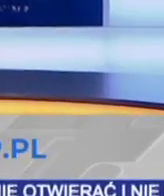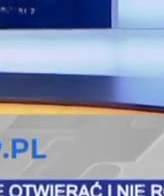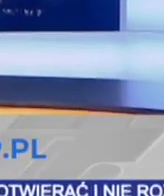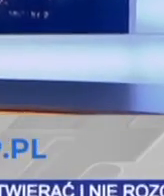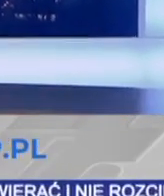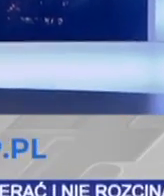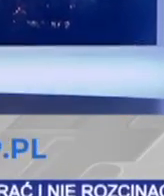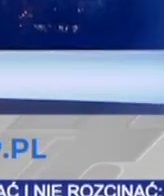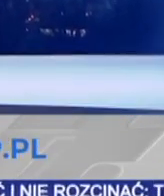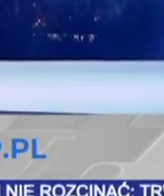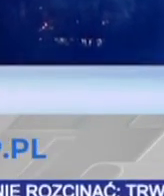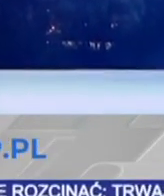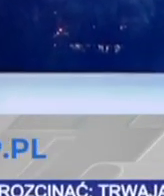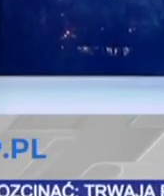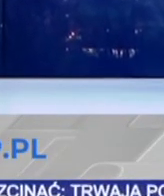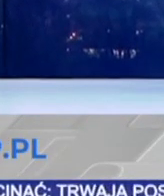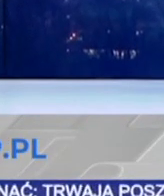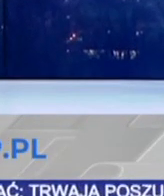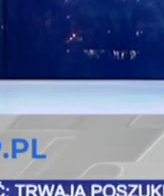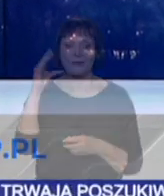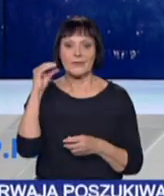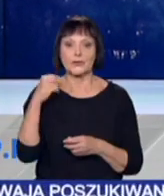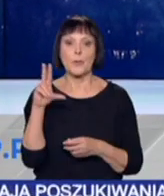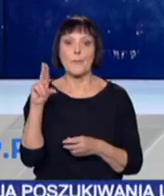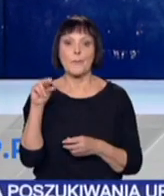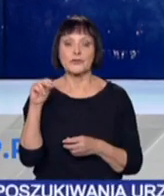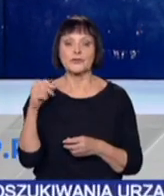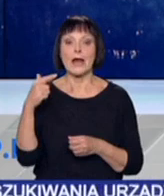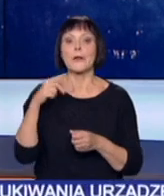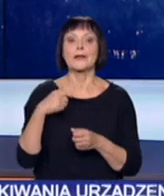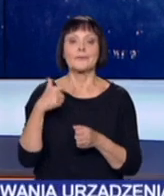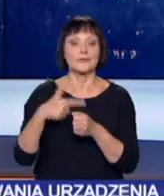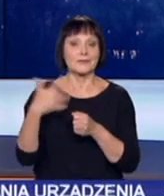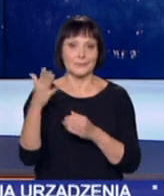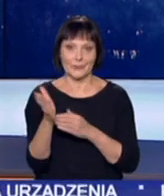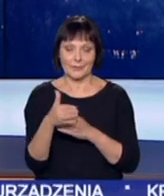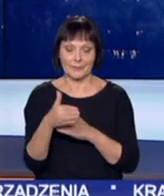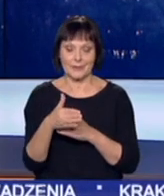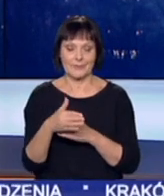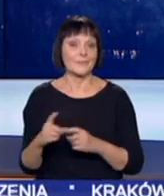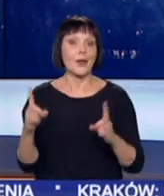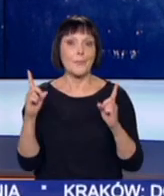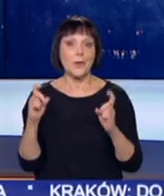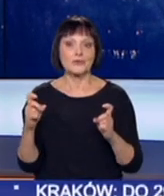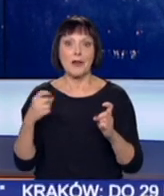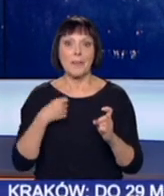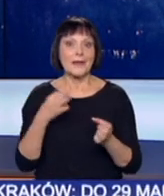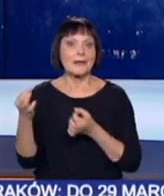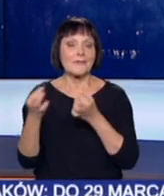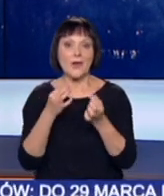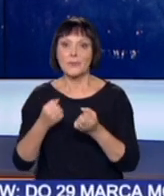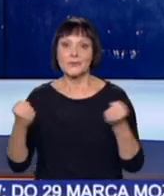Kronika Jan Gawrukiewicz. Dobry wieczór. poniedziałek 25 marca. Na początek sensacyjna